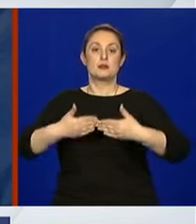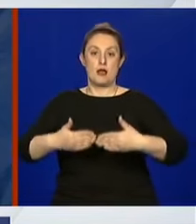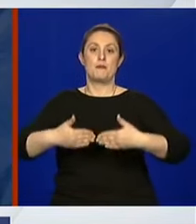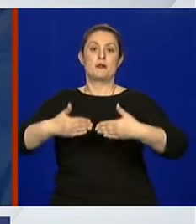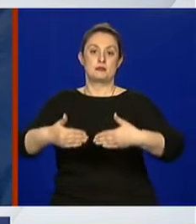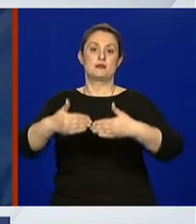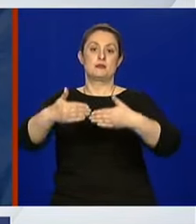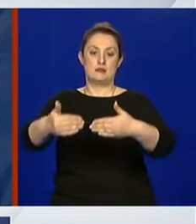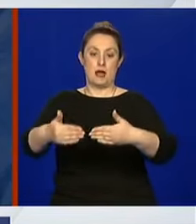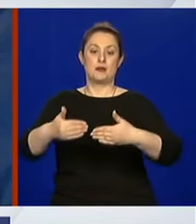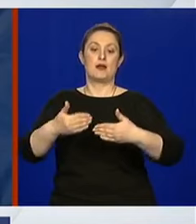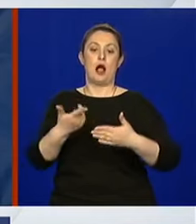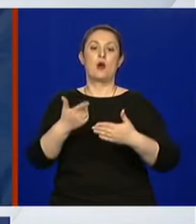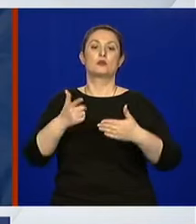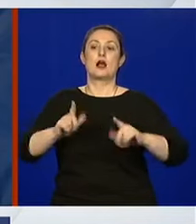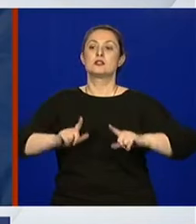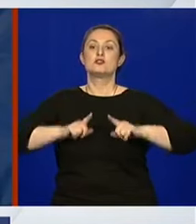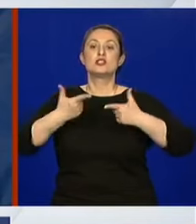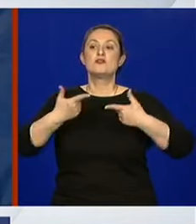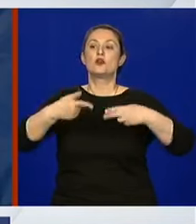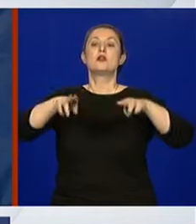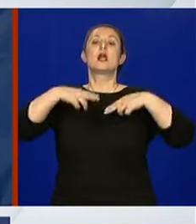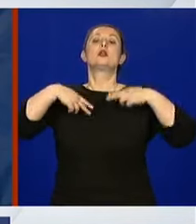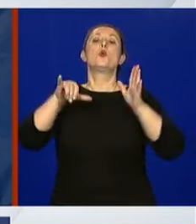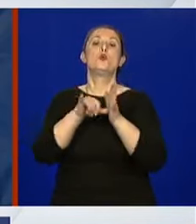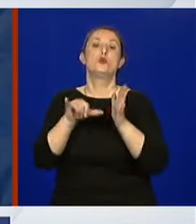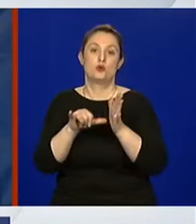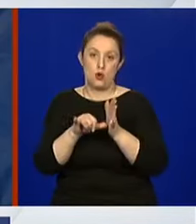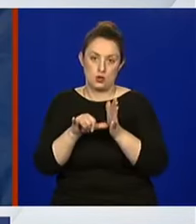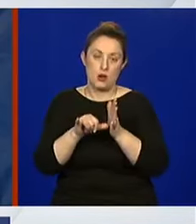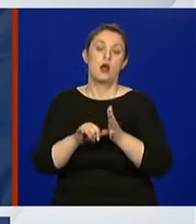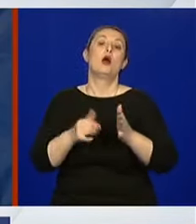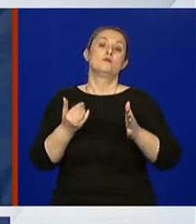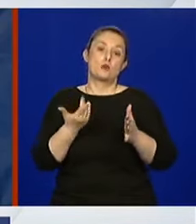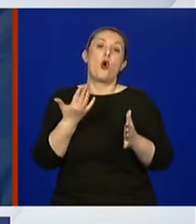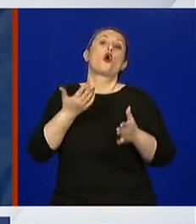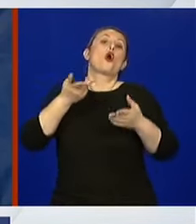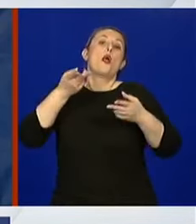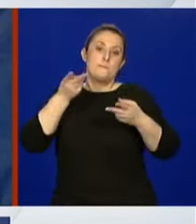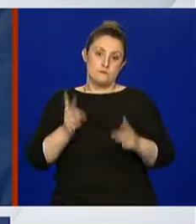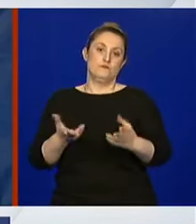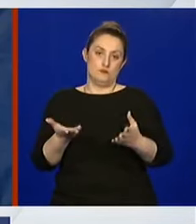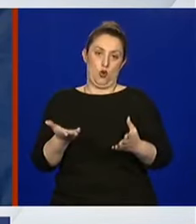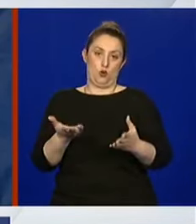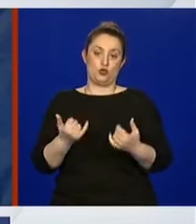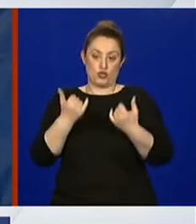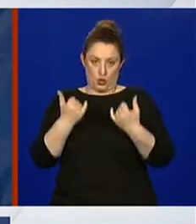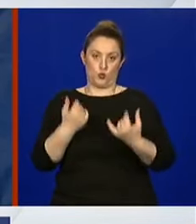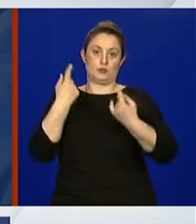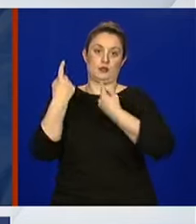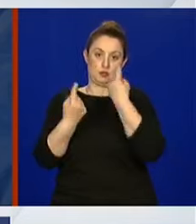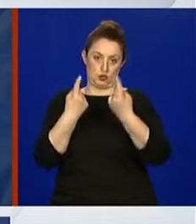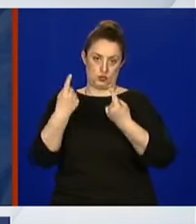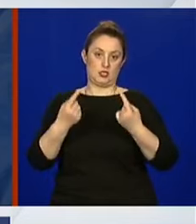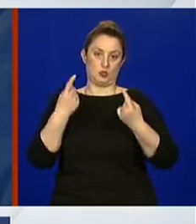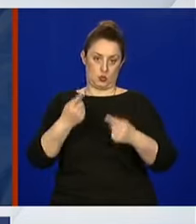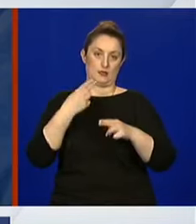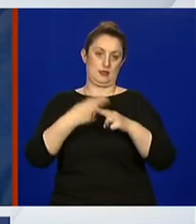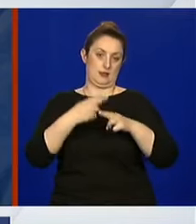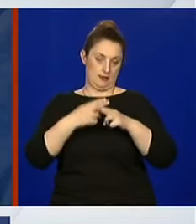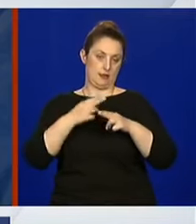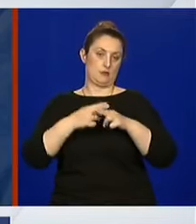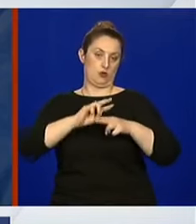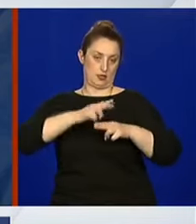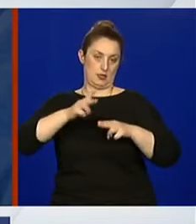smjeru normalizacije života, koliko je to uopće moguće u vrijeme epidemije i vrijeme pandemija.